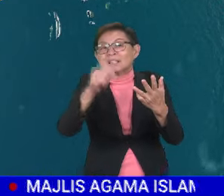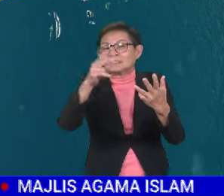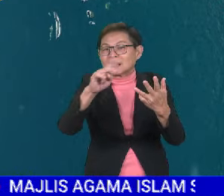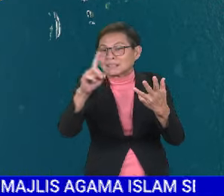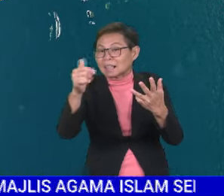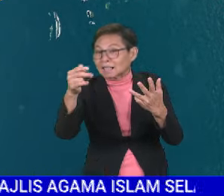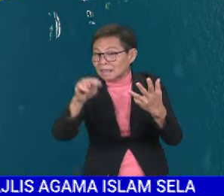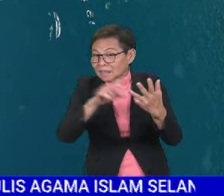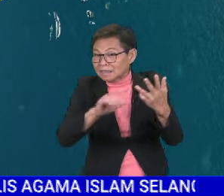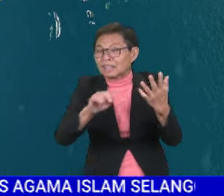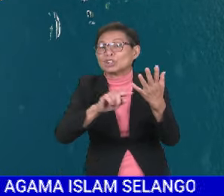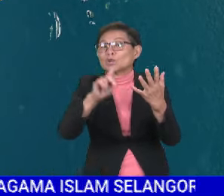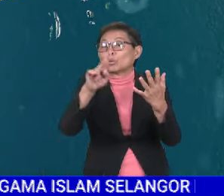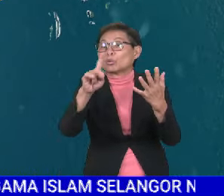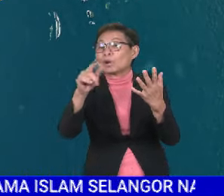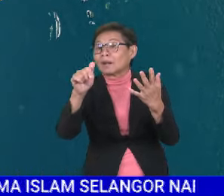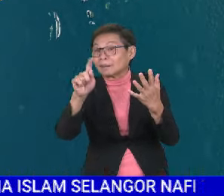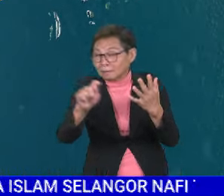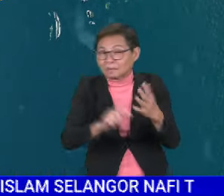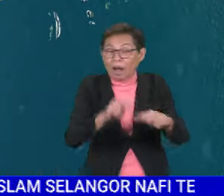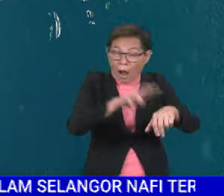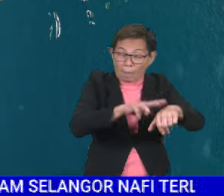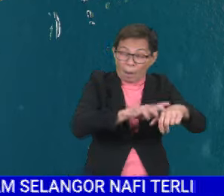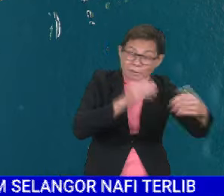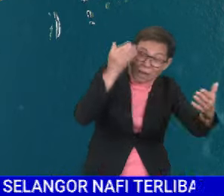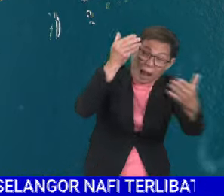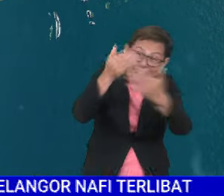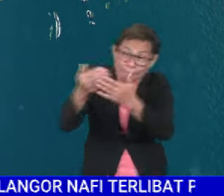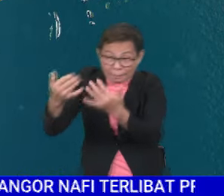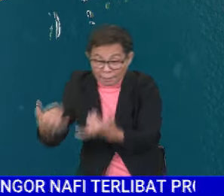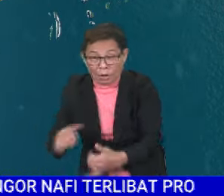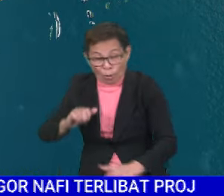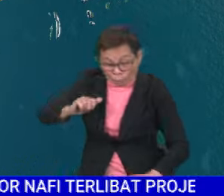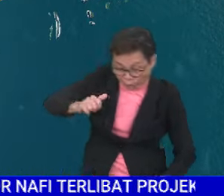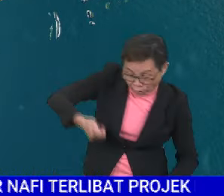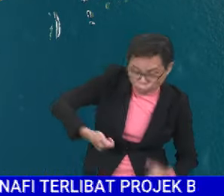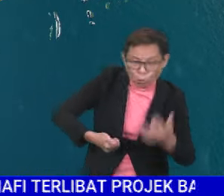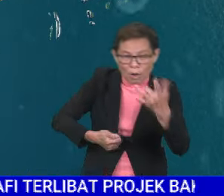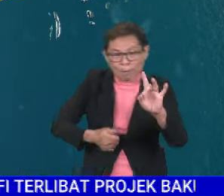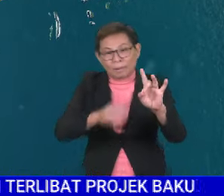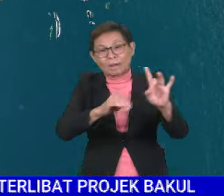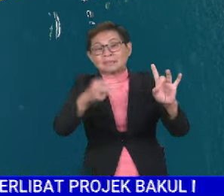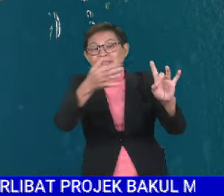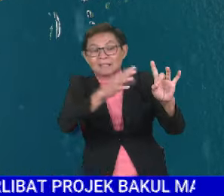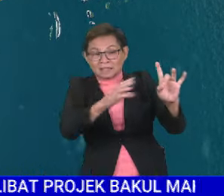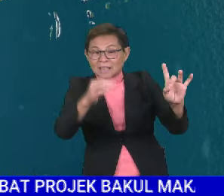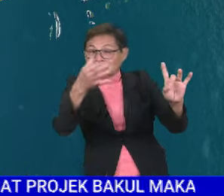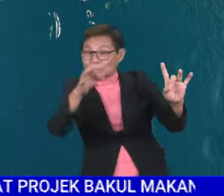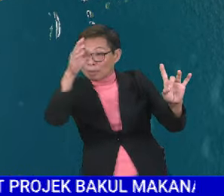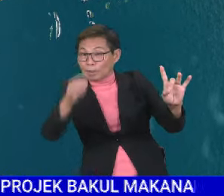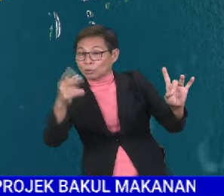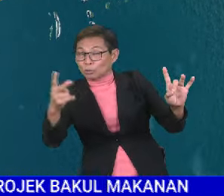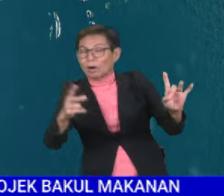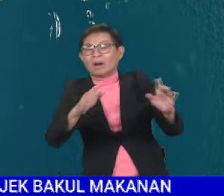Kudat. Amaran ini berkuat kuasa sehingga ke hari ini. Baik, pada esok 18 dan juga lusur 19, insyaAllah